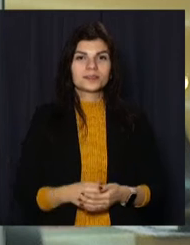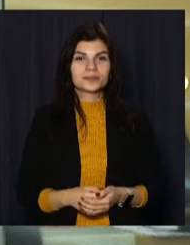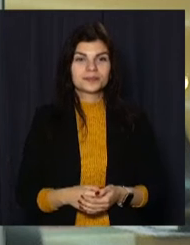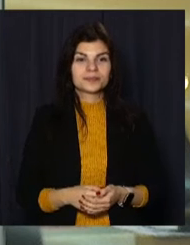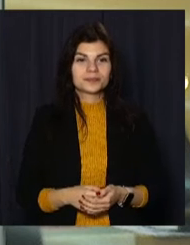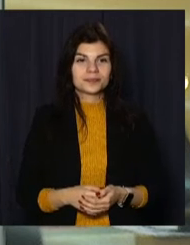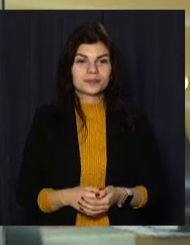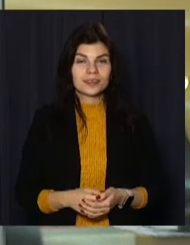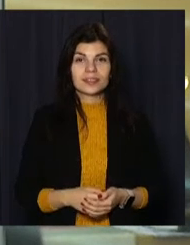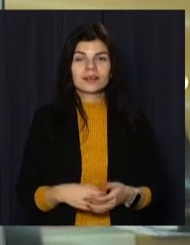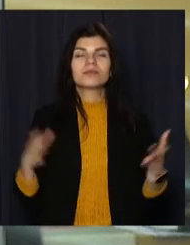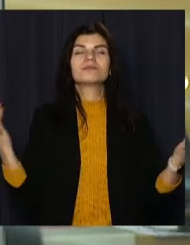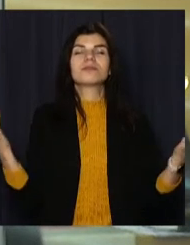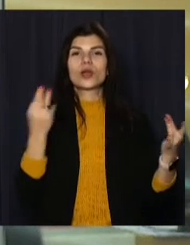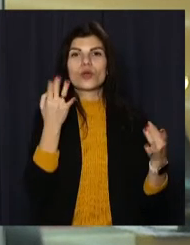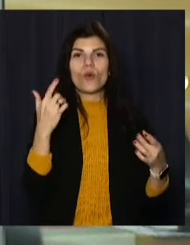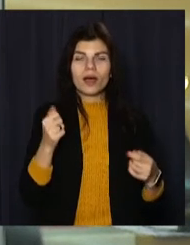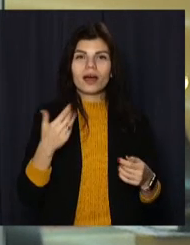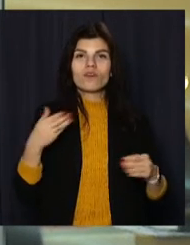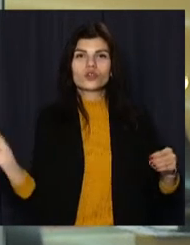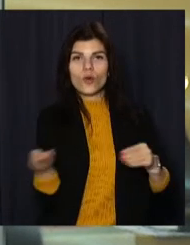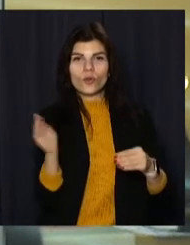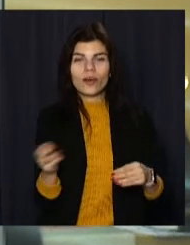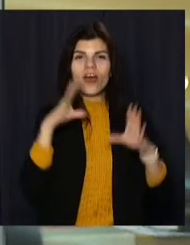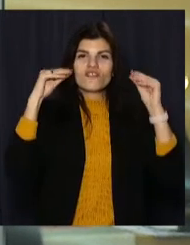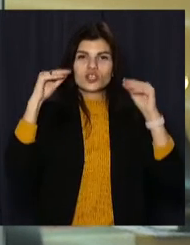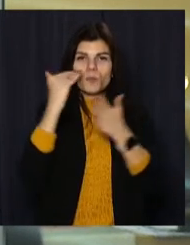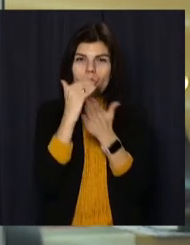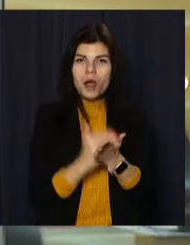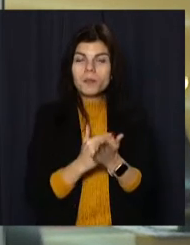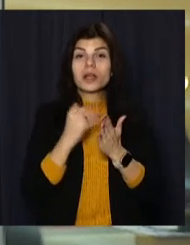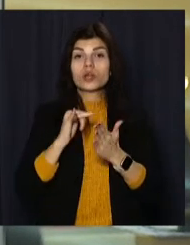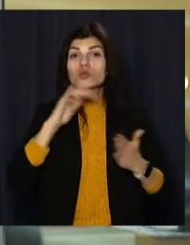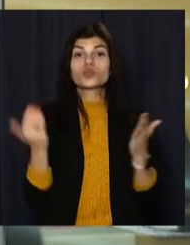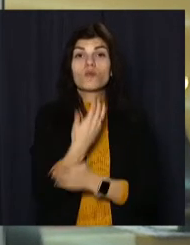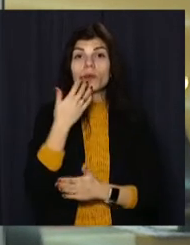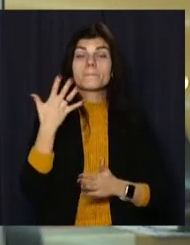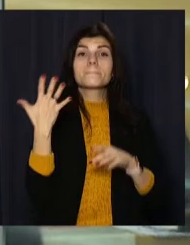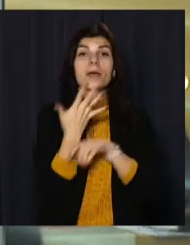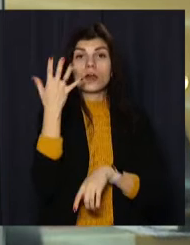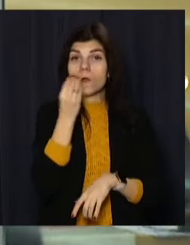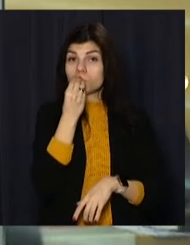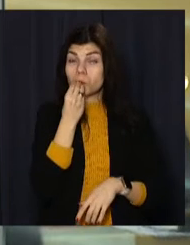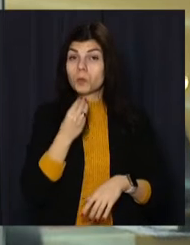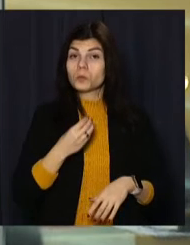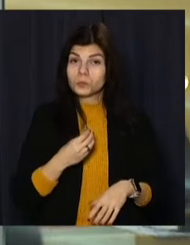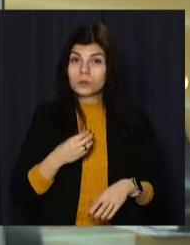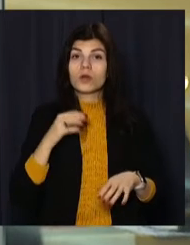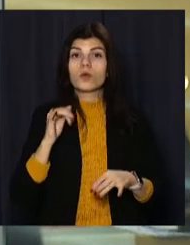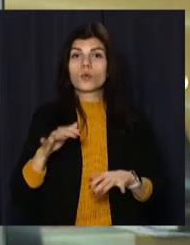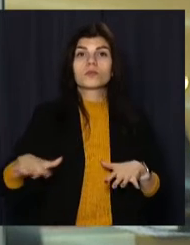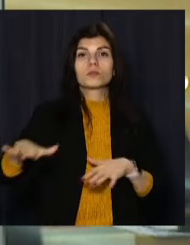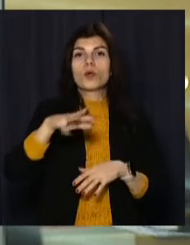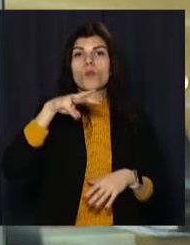Йога, настільний теніс, вечірня концертна програма та оновлене п'ятиразове харчування. У